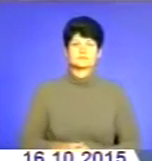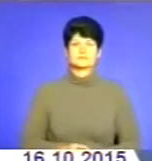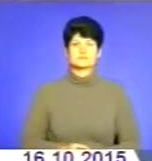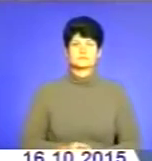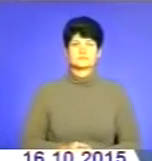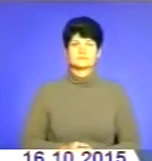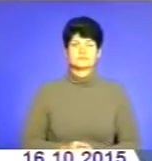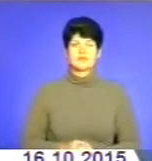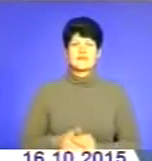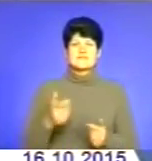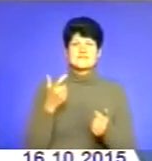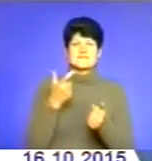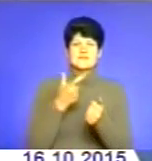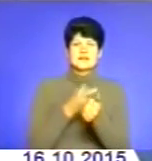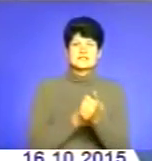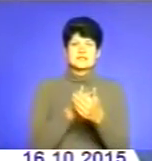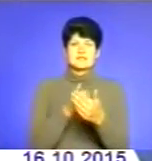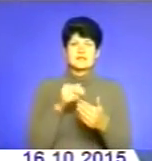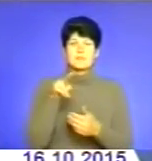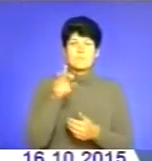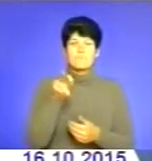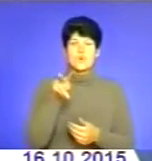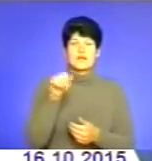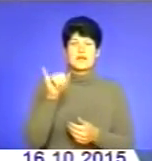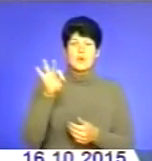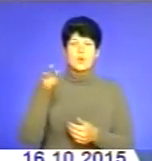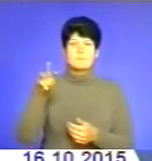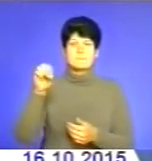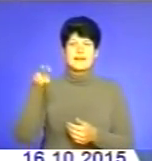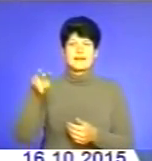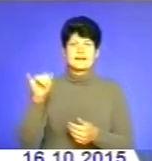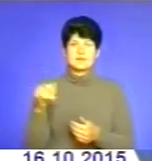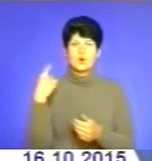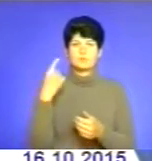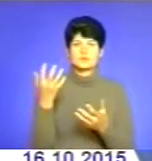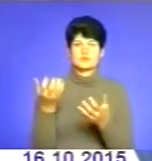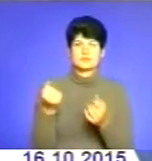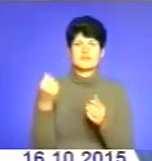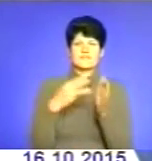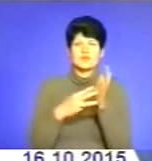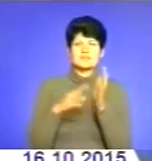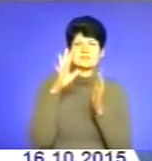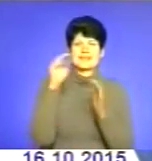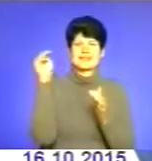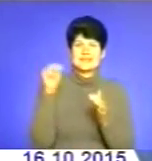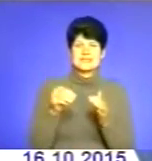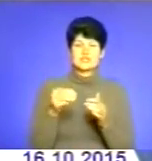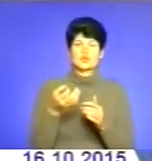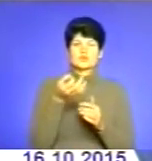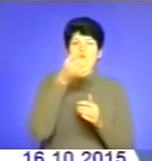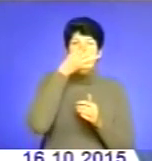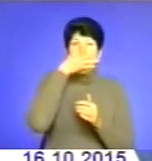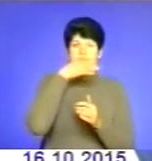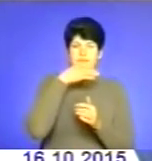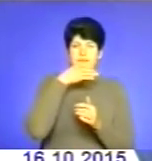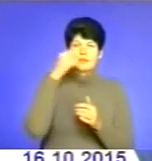Вакцина від поліоміеліту вже є на Тернопільщині. Область отримала 85 тисяч доз оральної вакцини і 15 тисяч доз